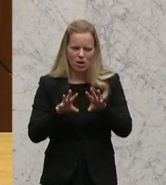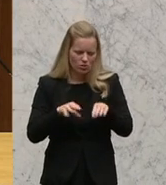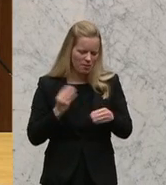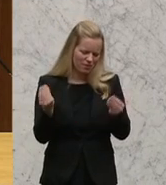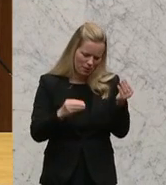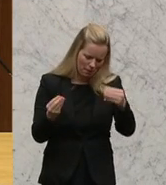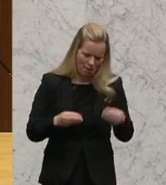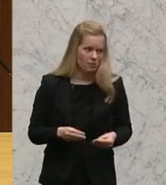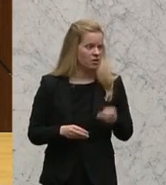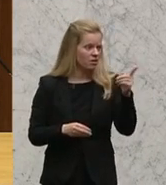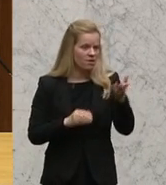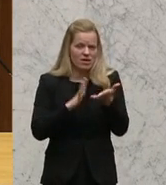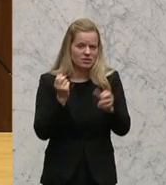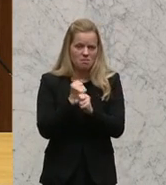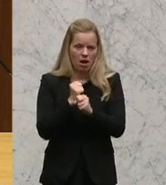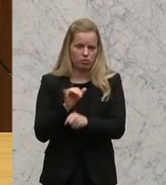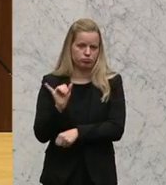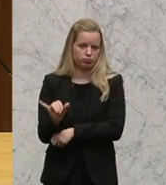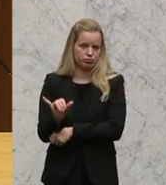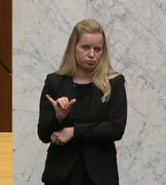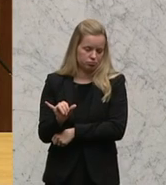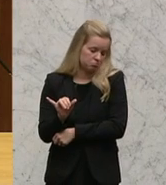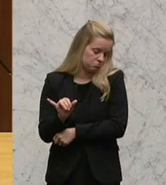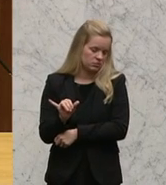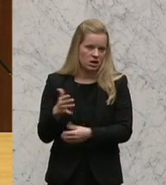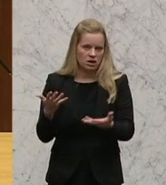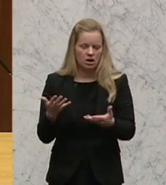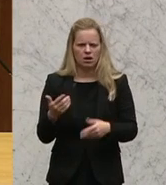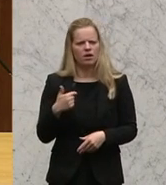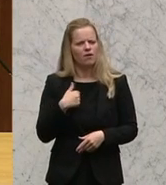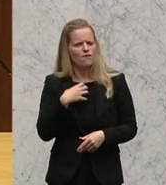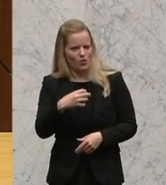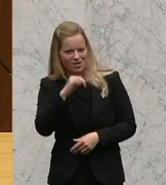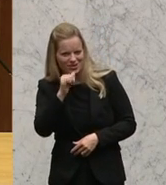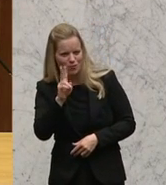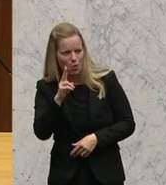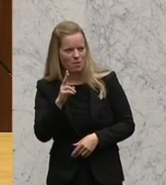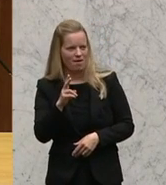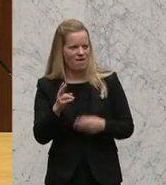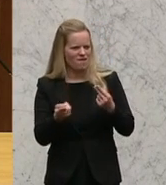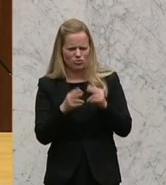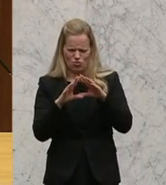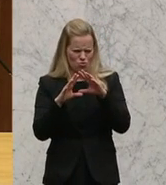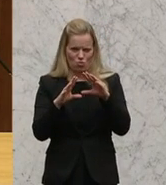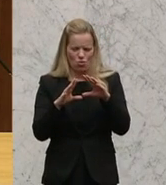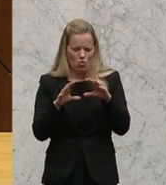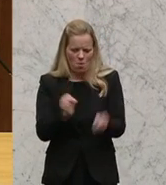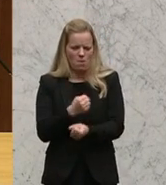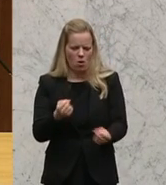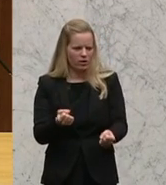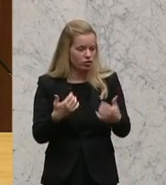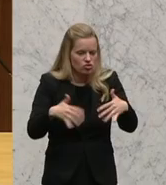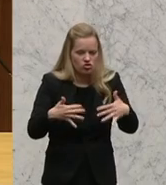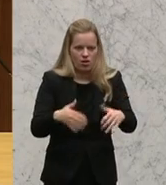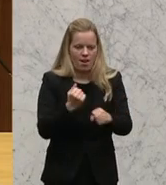geäußert wurde, einfach ignoriert. Und das wundert mich aus mehrerlei Gründen nicht. Erstens, weil es de facto unmöglich war, aus dieser Husch-Pusch-Aktion, die Sie da